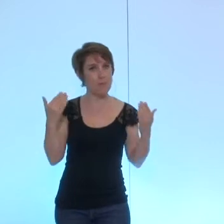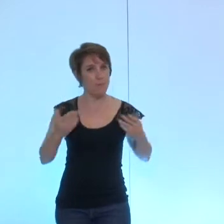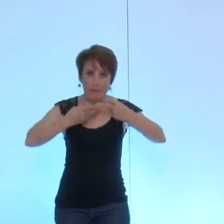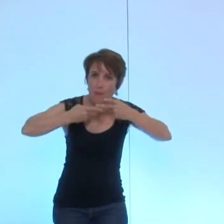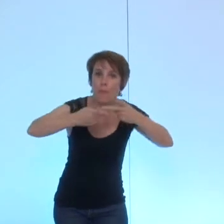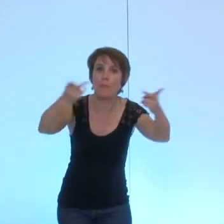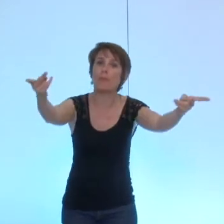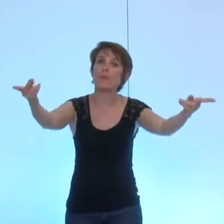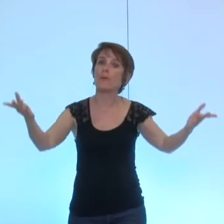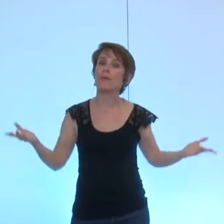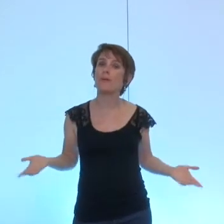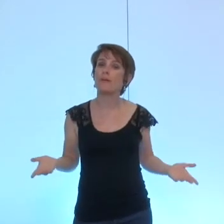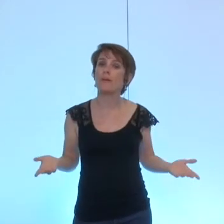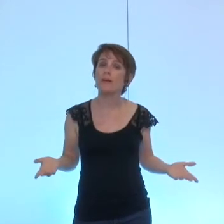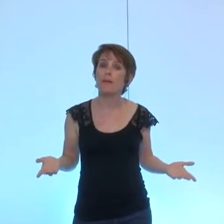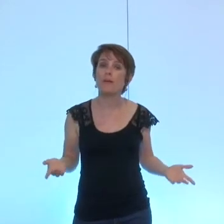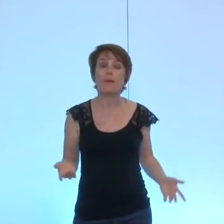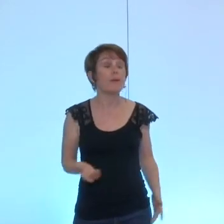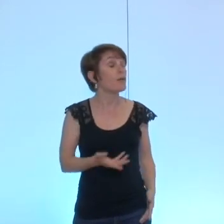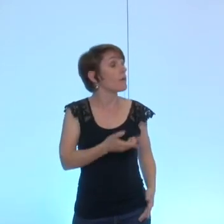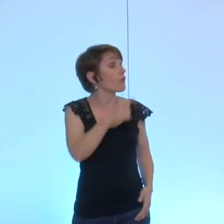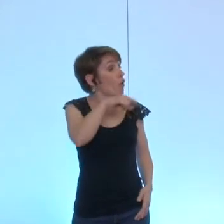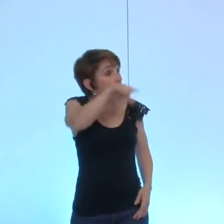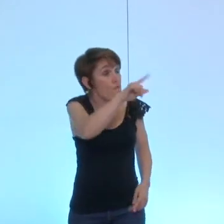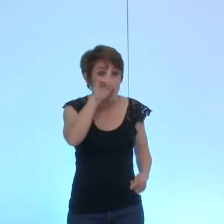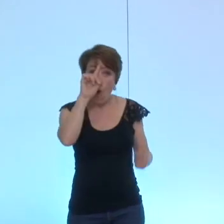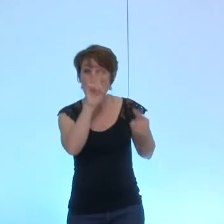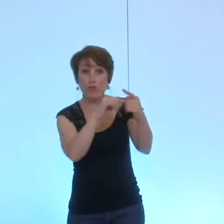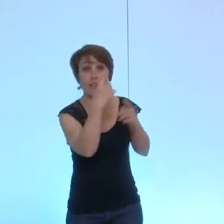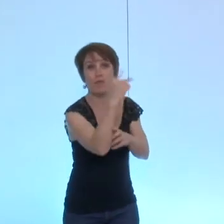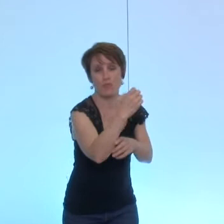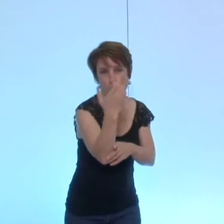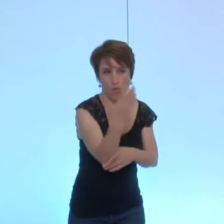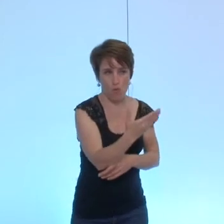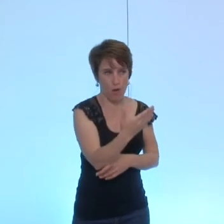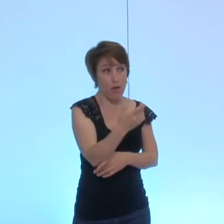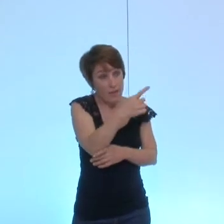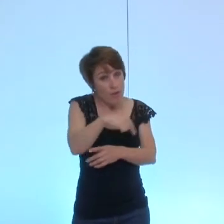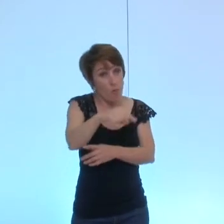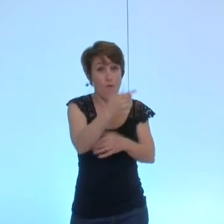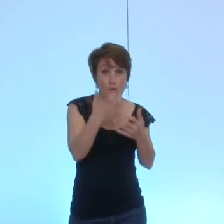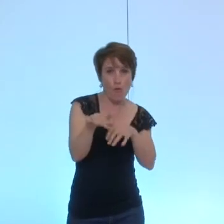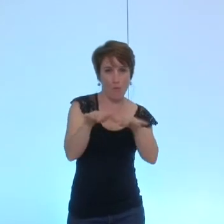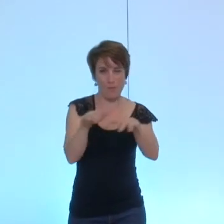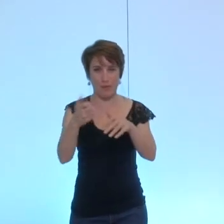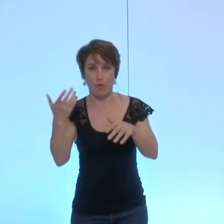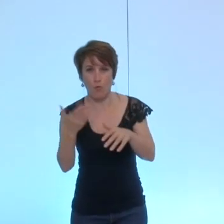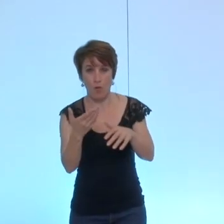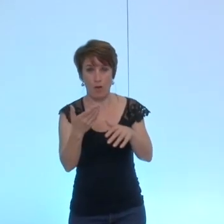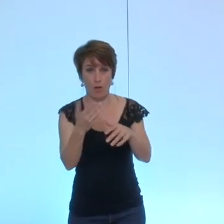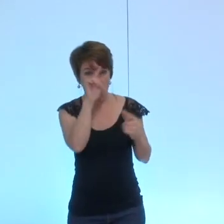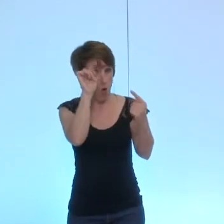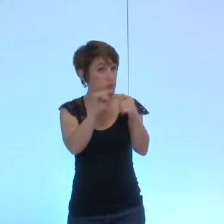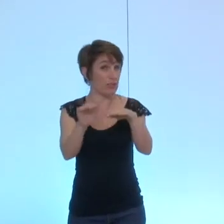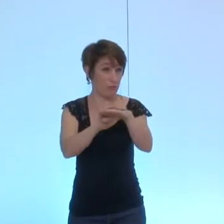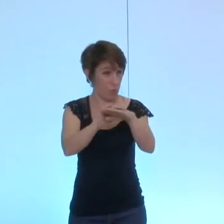quelles sont vos intentions et comment voulez-vous procéder si vous voulez aller au bout de vos objectifs